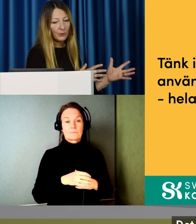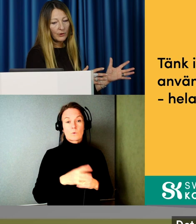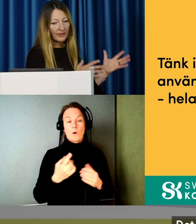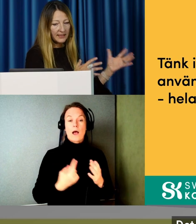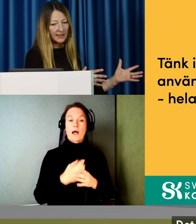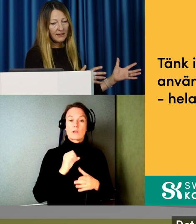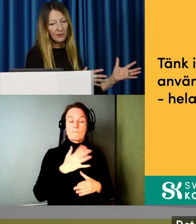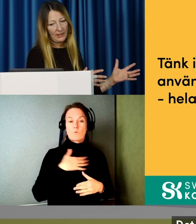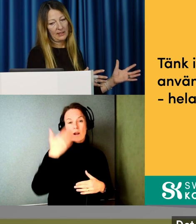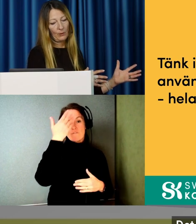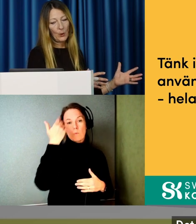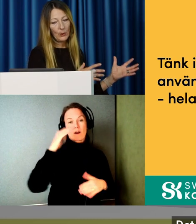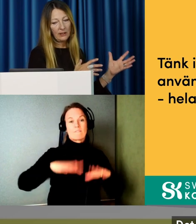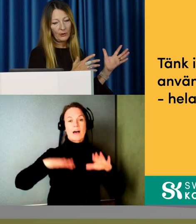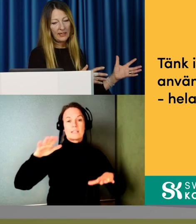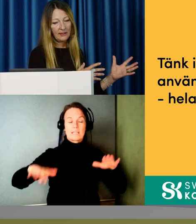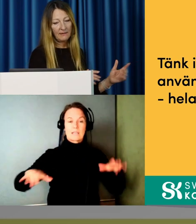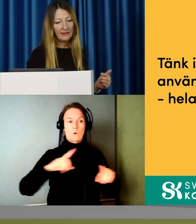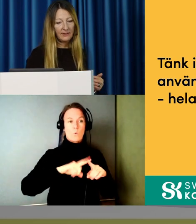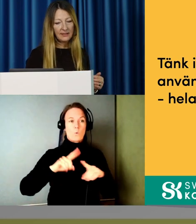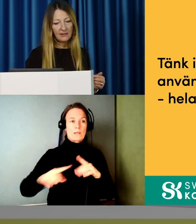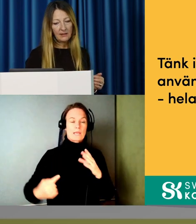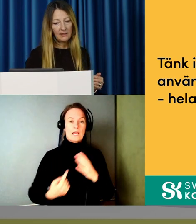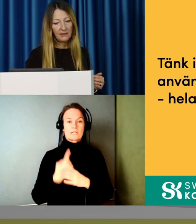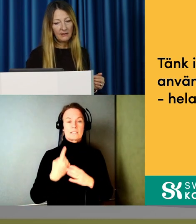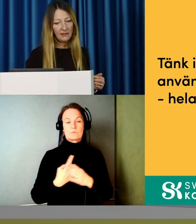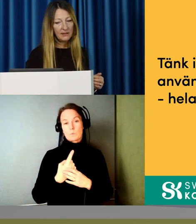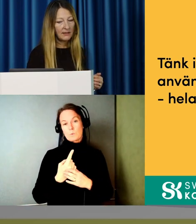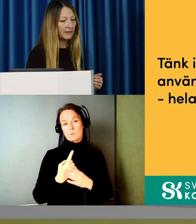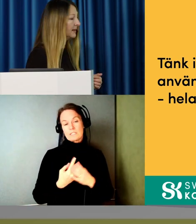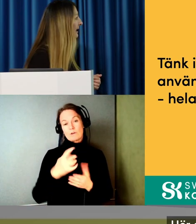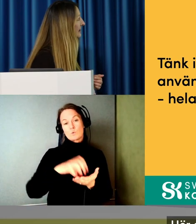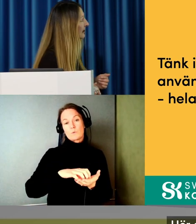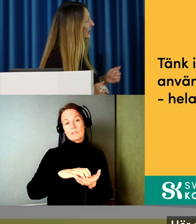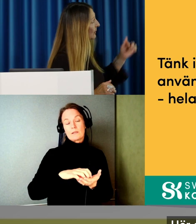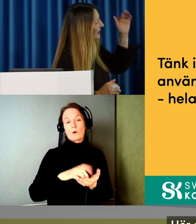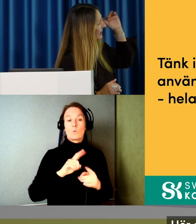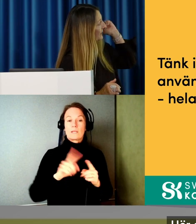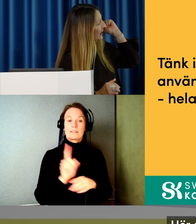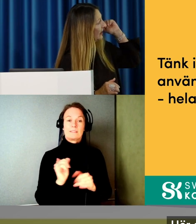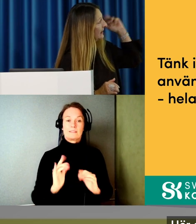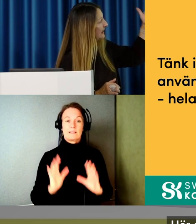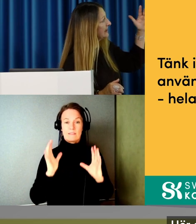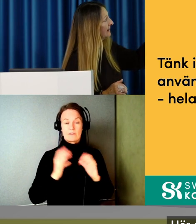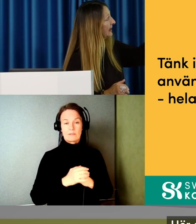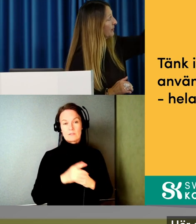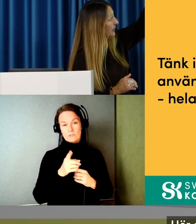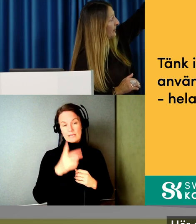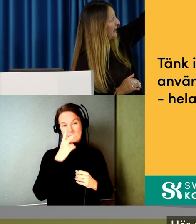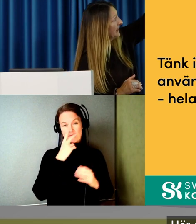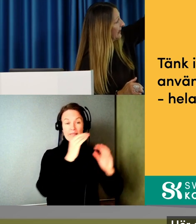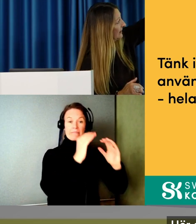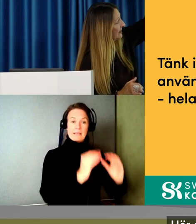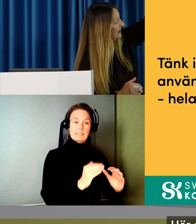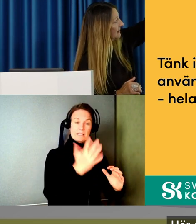om att våra förmågor varierar i olika situationer och skeden av livet. Så att här ser man då att en nedsättning kan